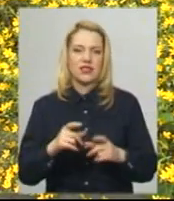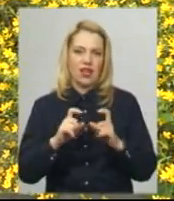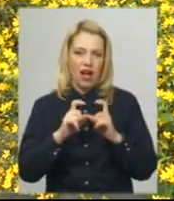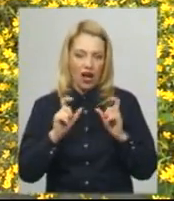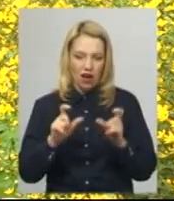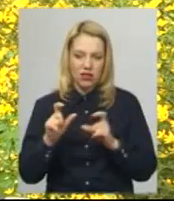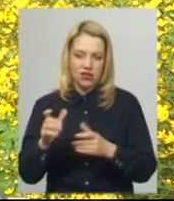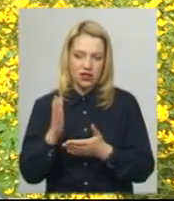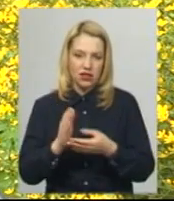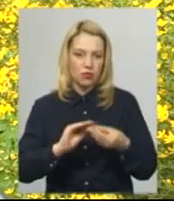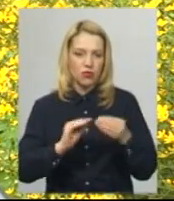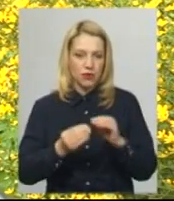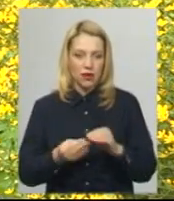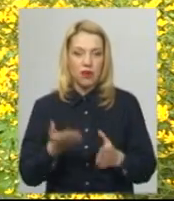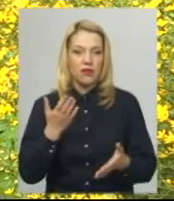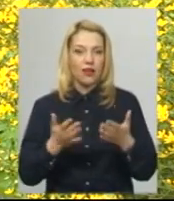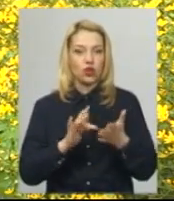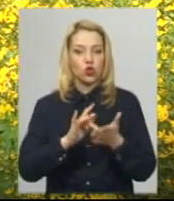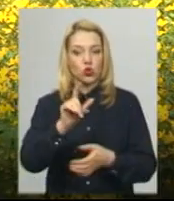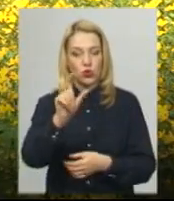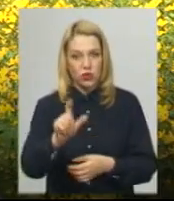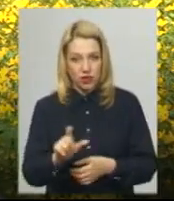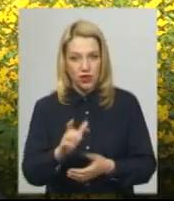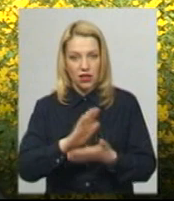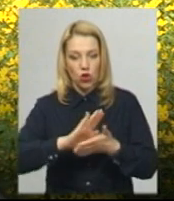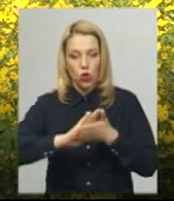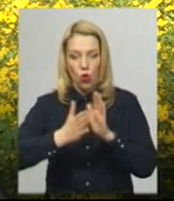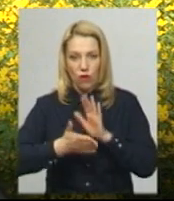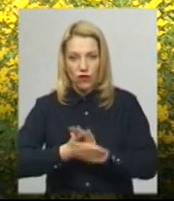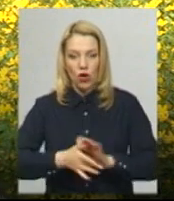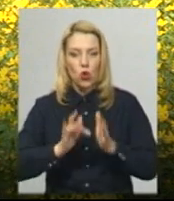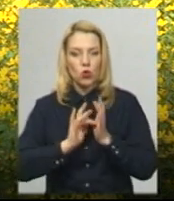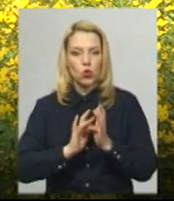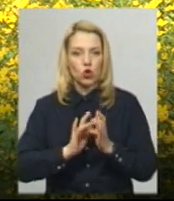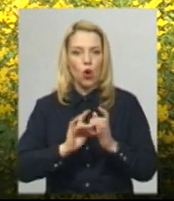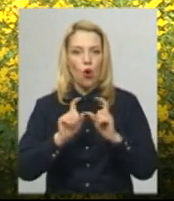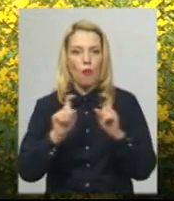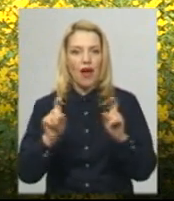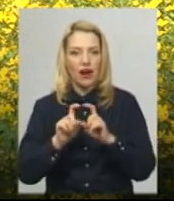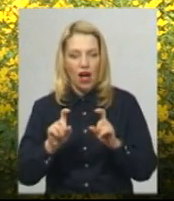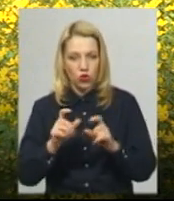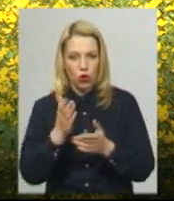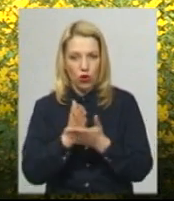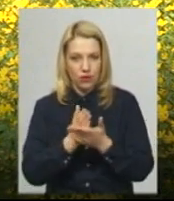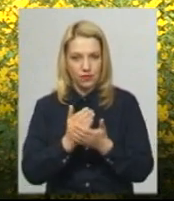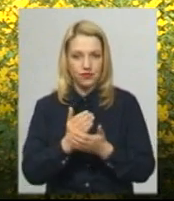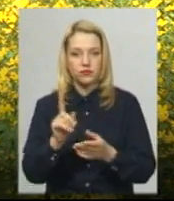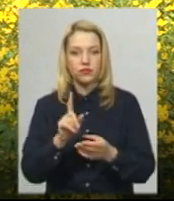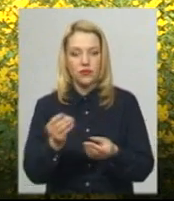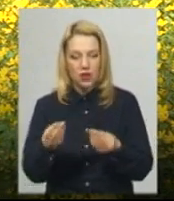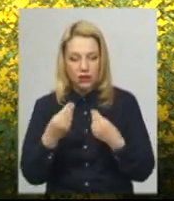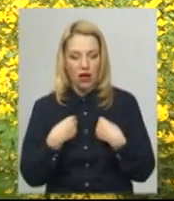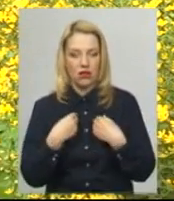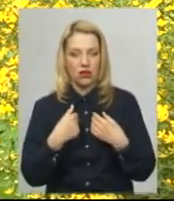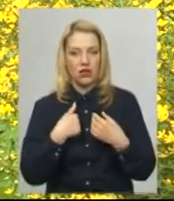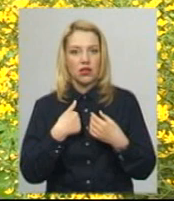туристичних фірмах. Якщо турист уклав договір з туроператором про надання туристичних послуг і хоче повернути